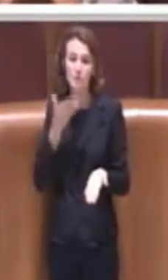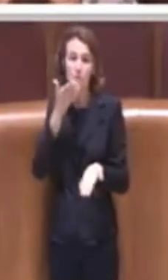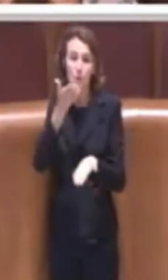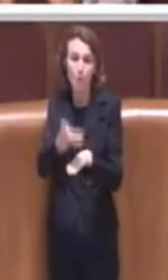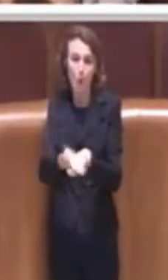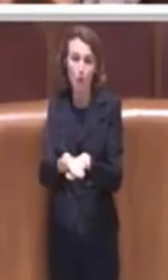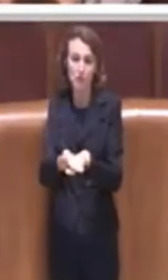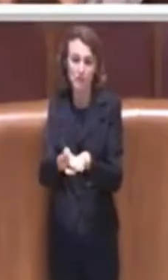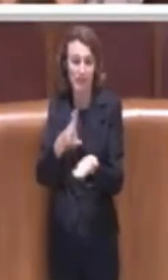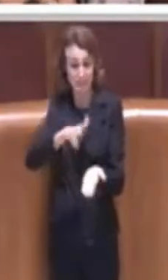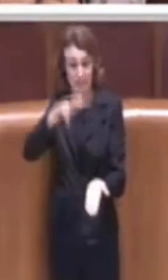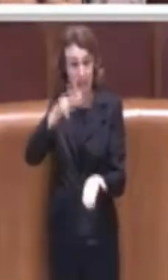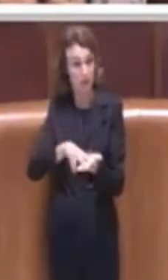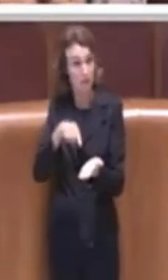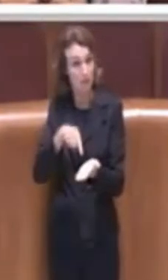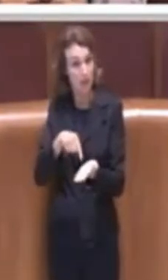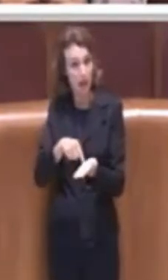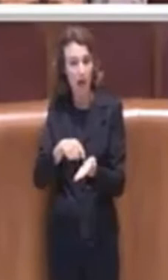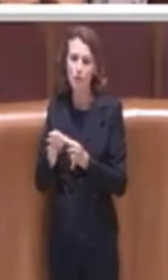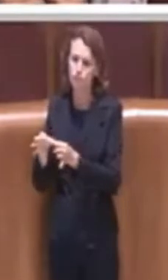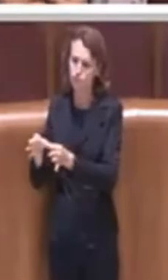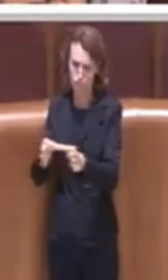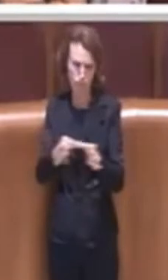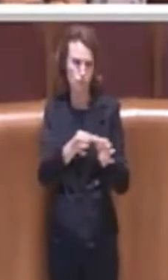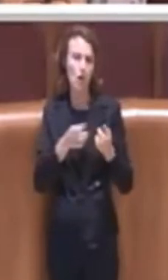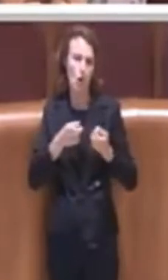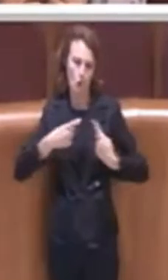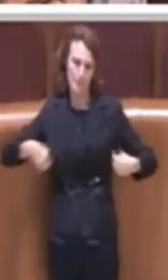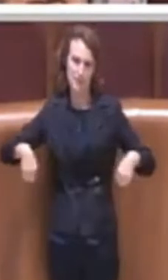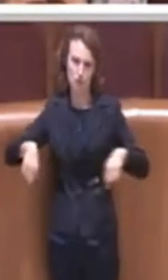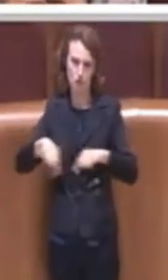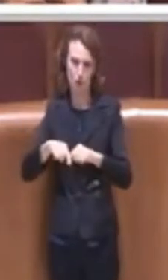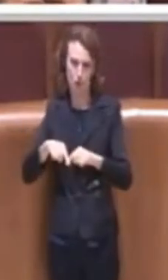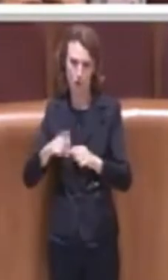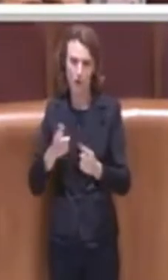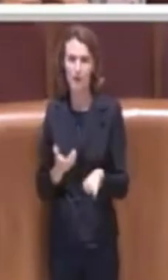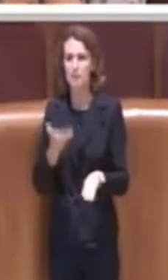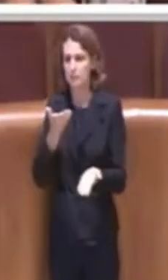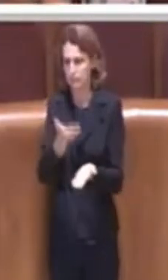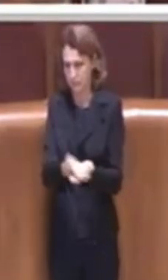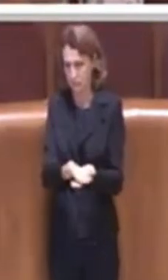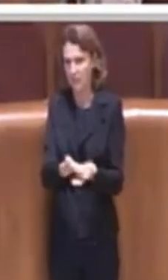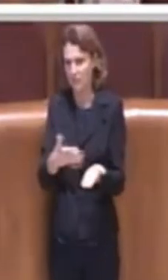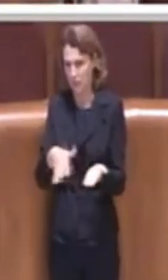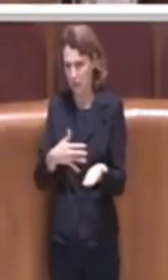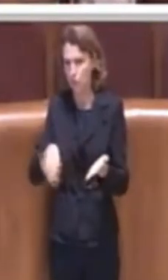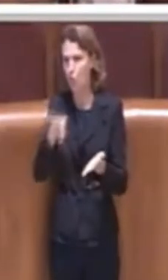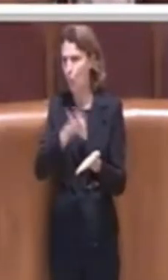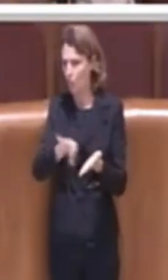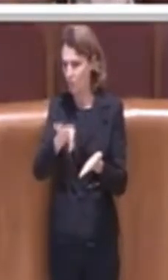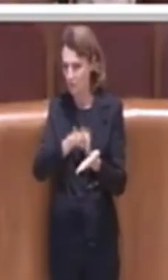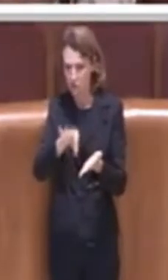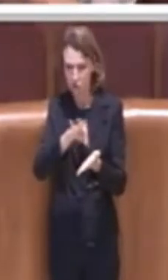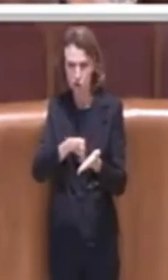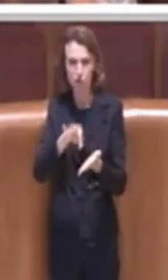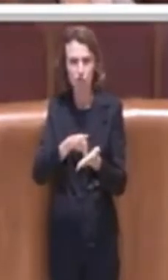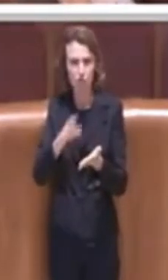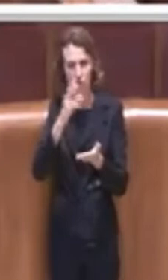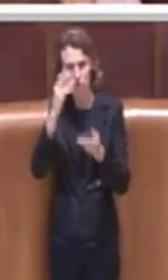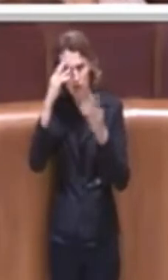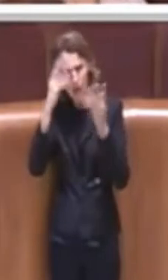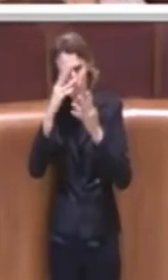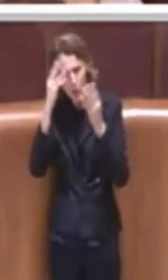di delibera condivisa ovviamente in commissione presentata agli uffici, elaborata con il